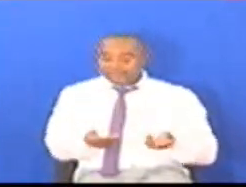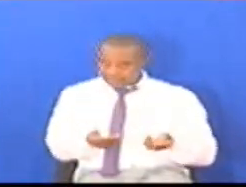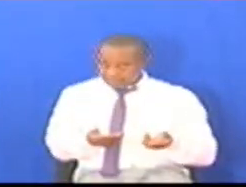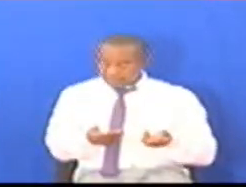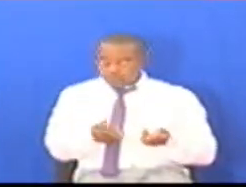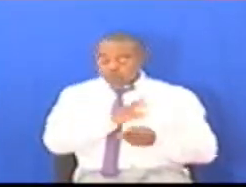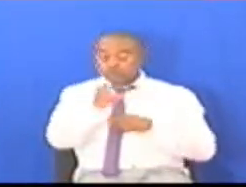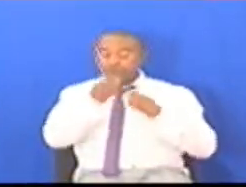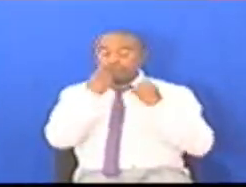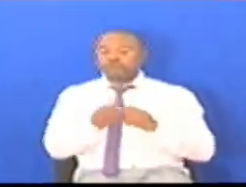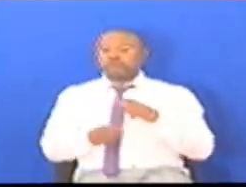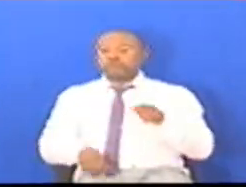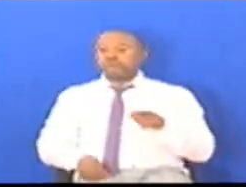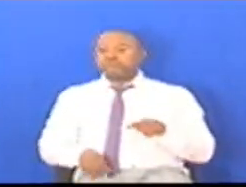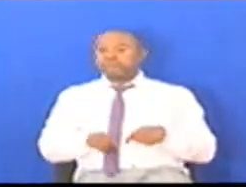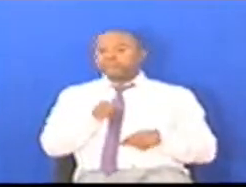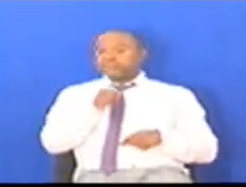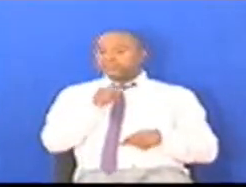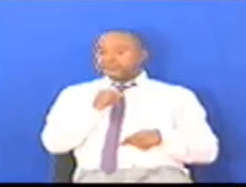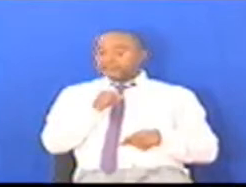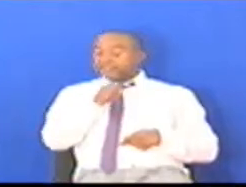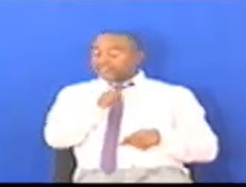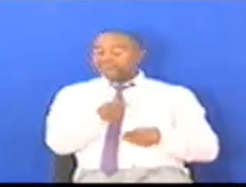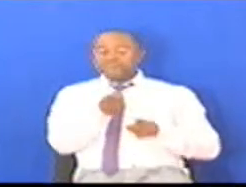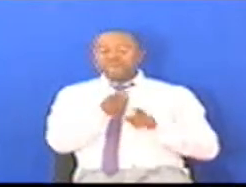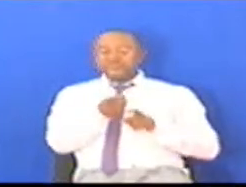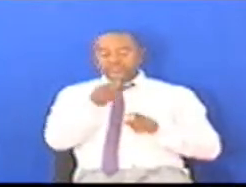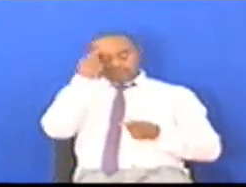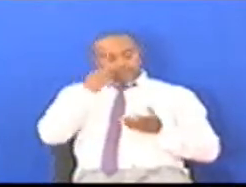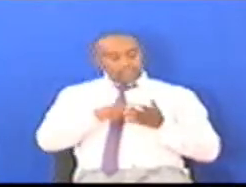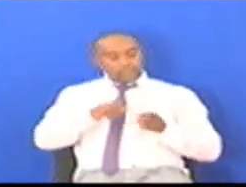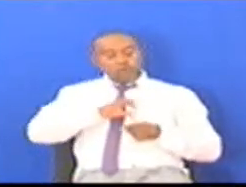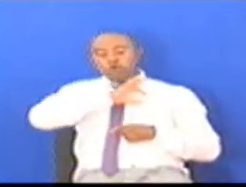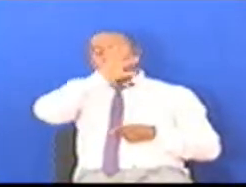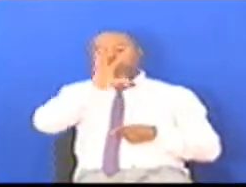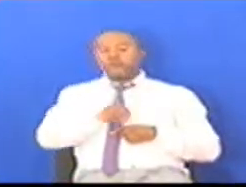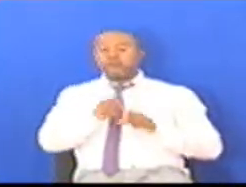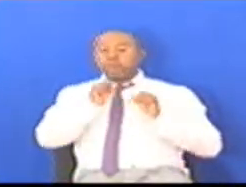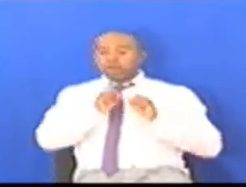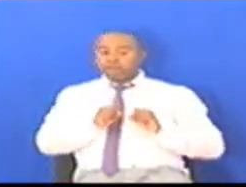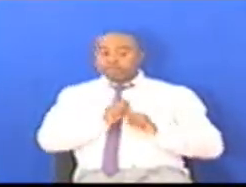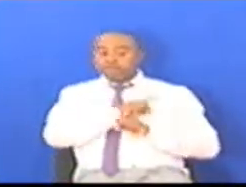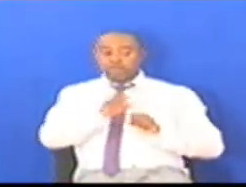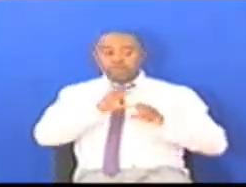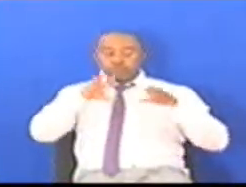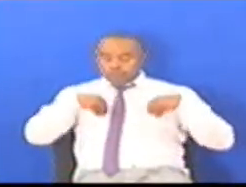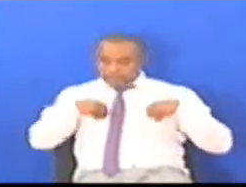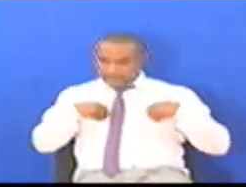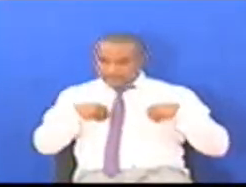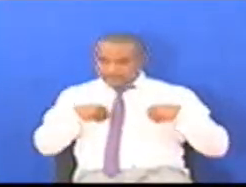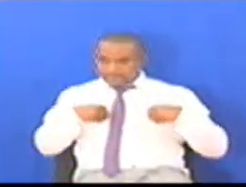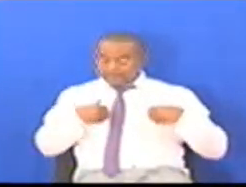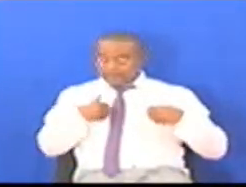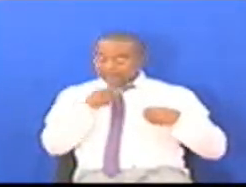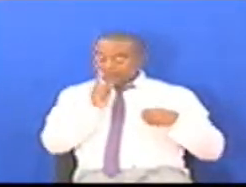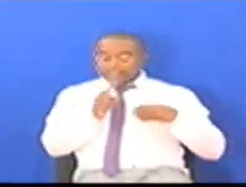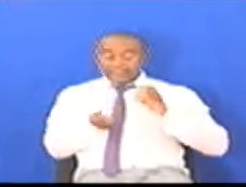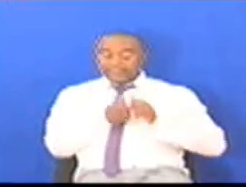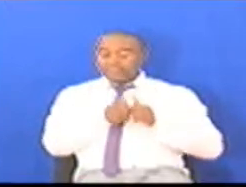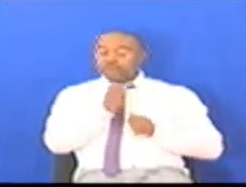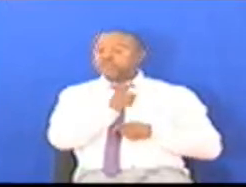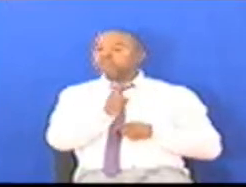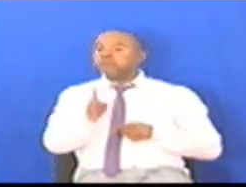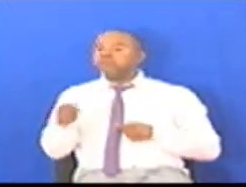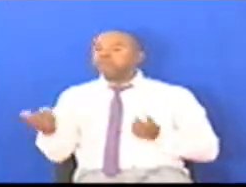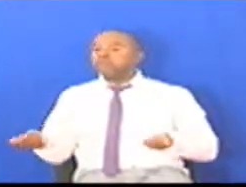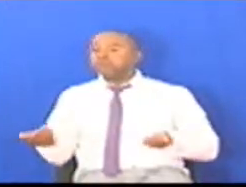Na hii inatuleta pwa moja Hii ni vita Nietu sote Asa tukiri kwa amba Tutatizo lipo Na kakua tatizo lipo Basi tuwe